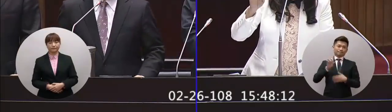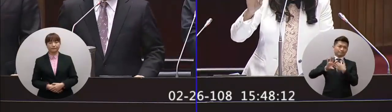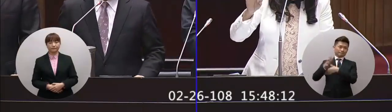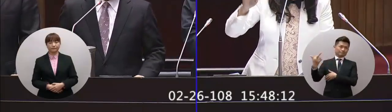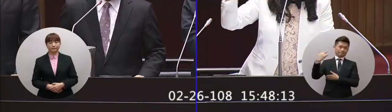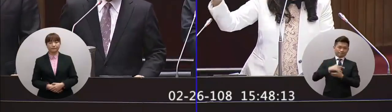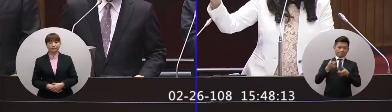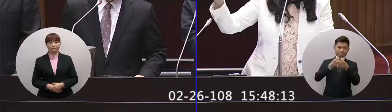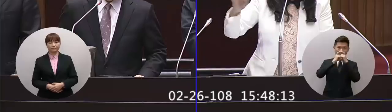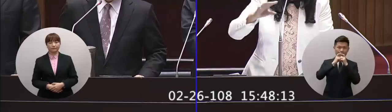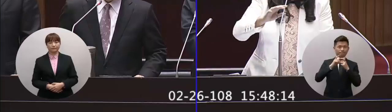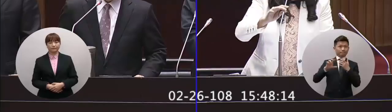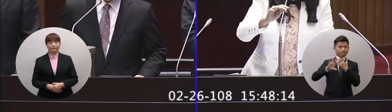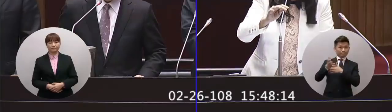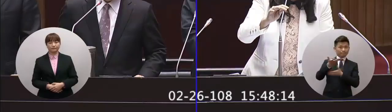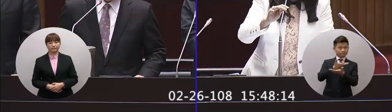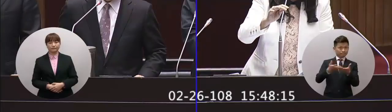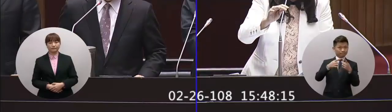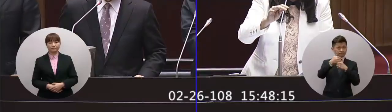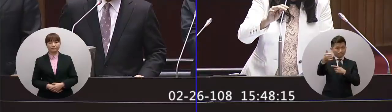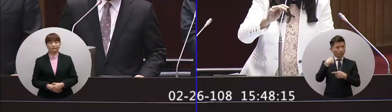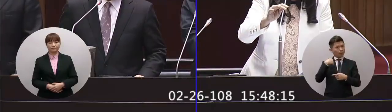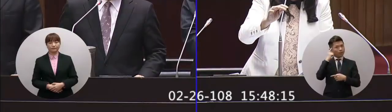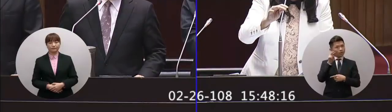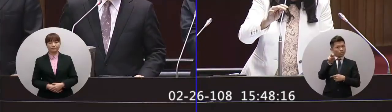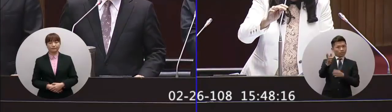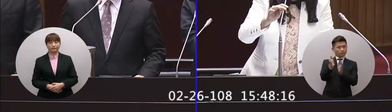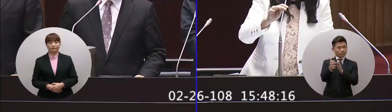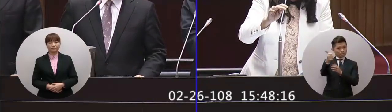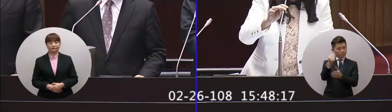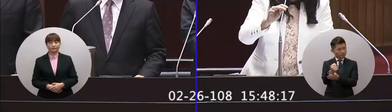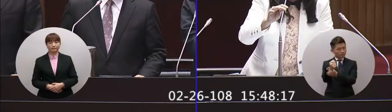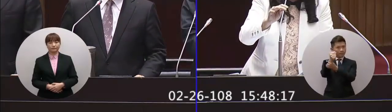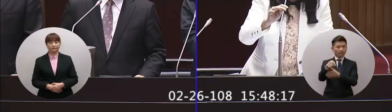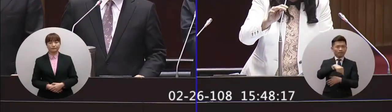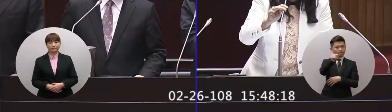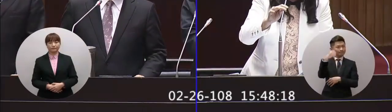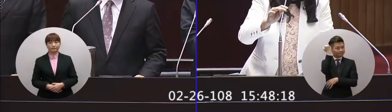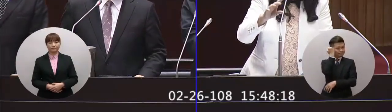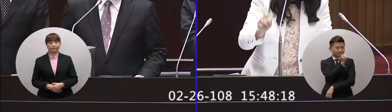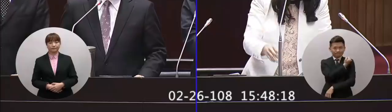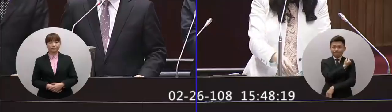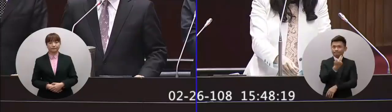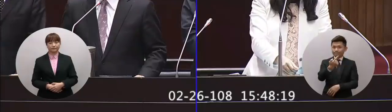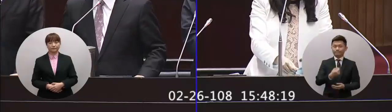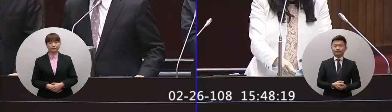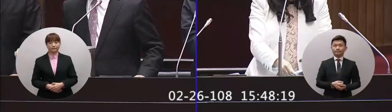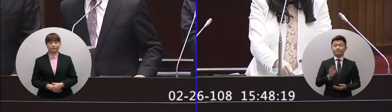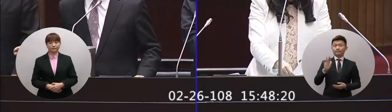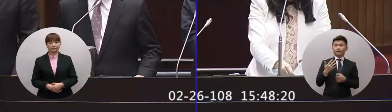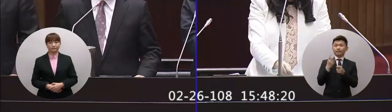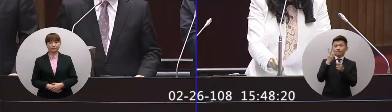所有外交人員在海外我都給予高度的肯定跟支持因為他們真的非常非常辛苦可是呢